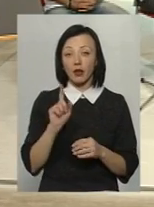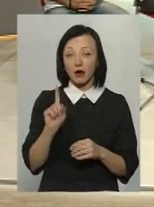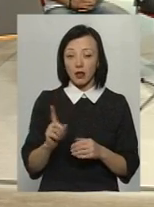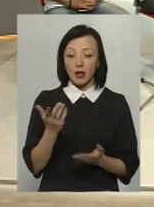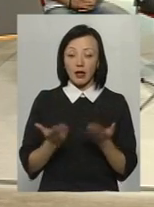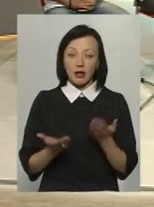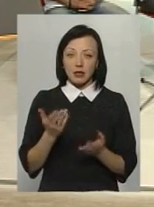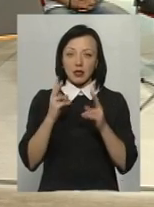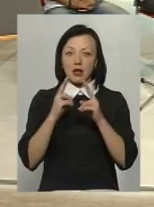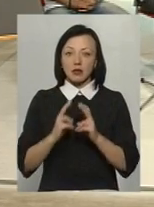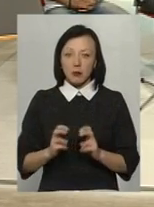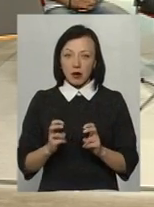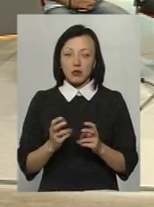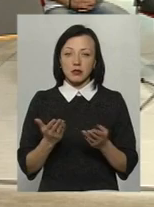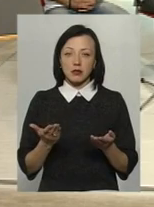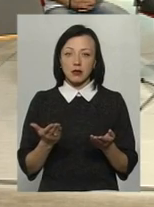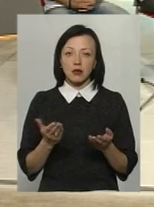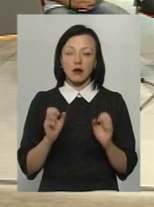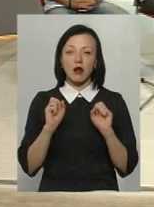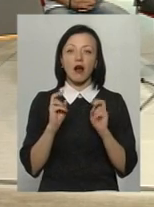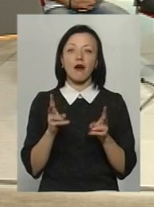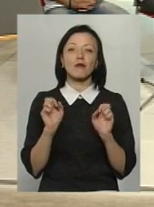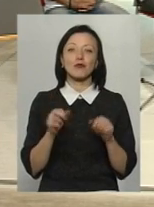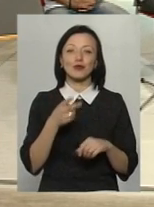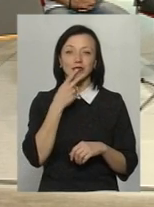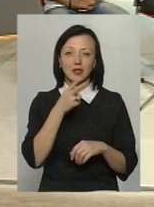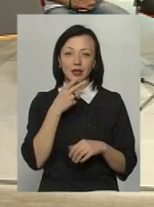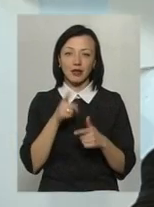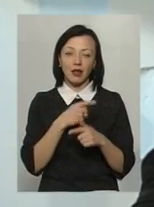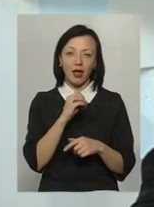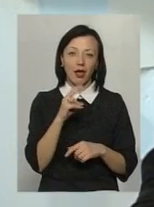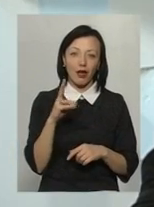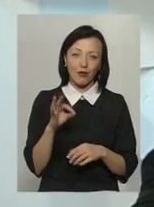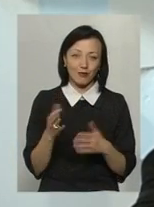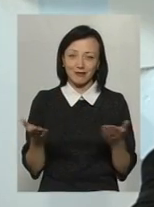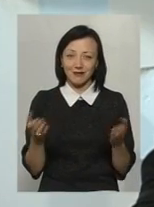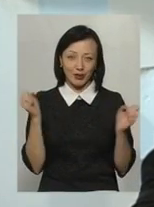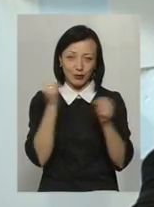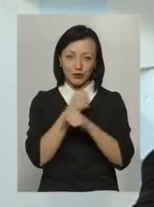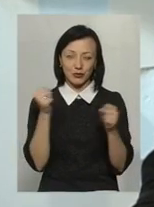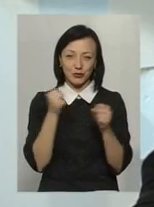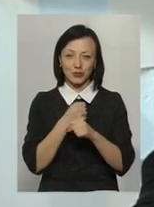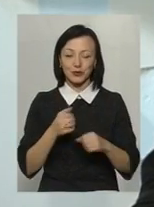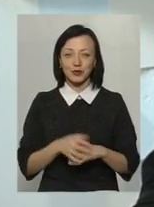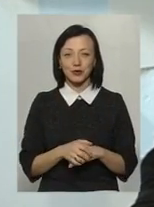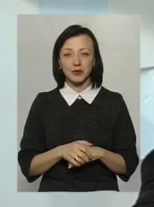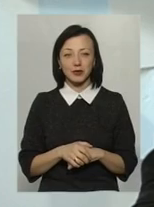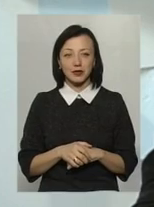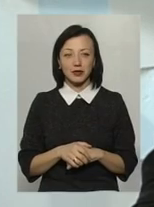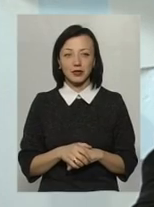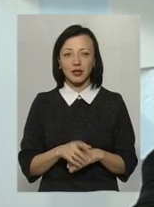якщо розібратися, то як можуть бути там сигарети, еко, львотка. Самий простой спосіб, да,